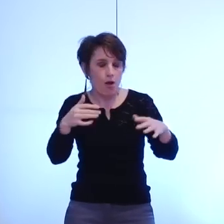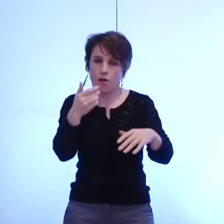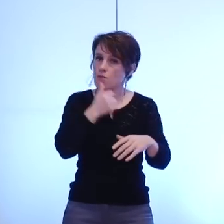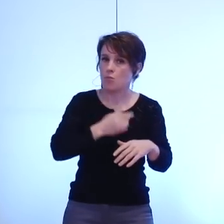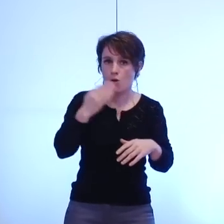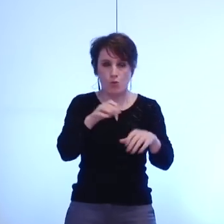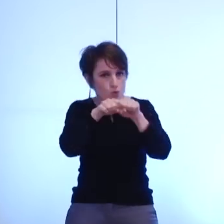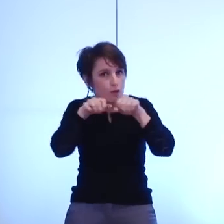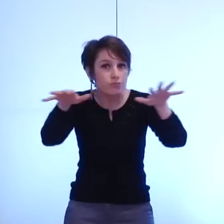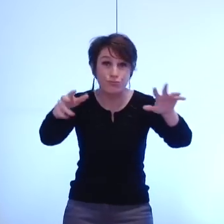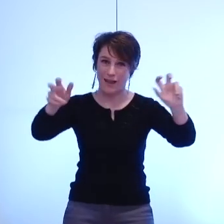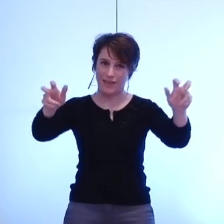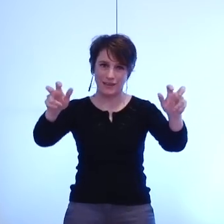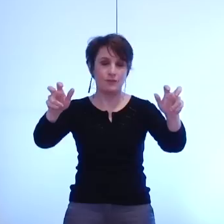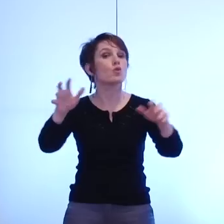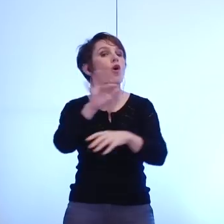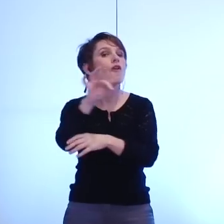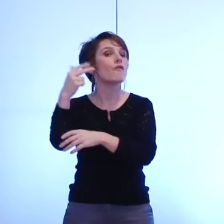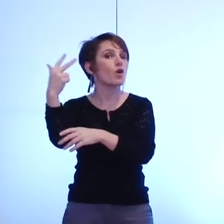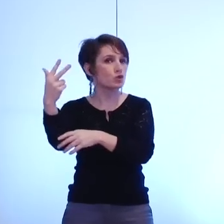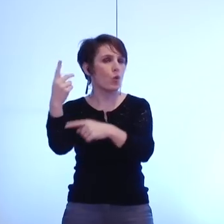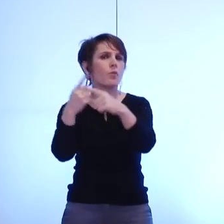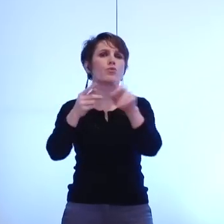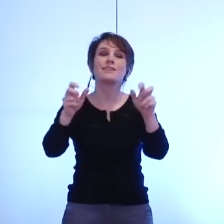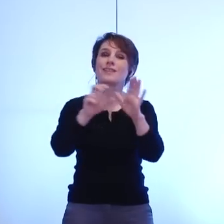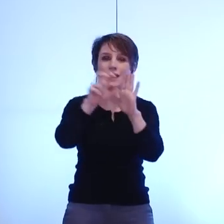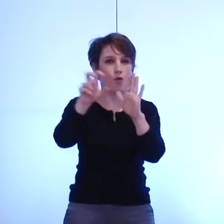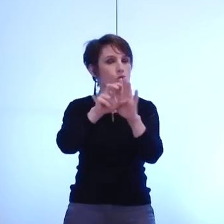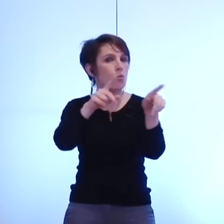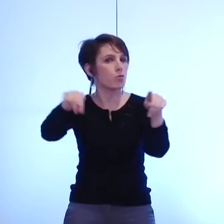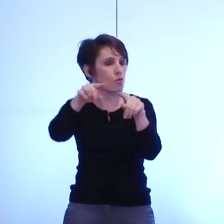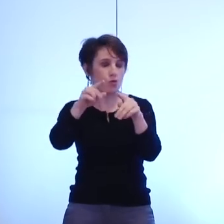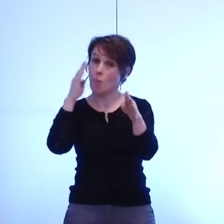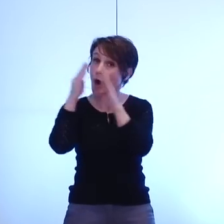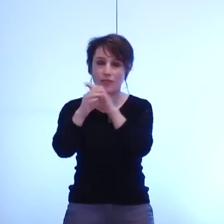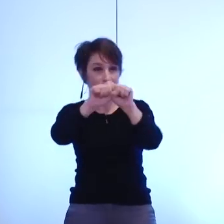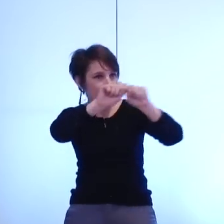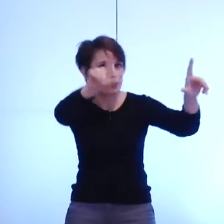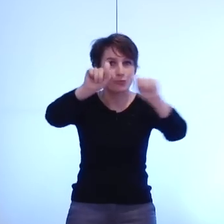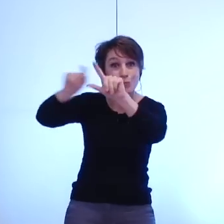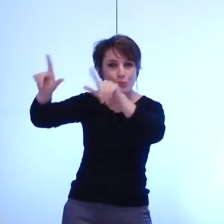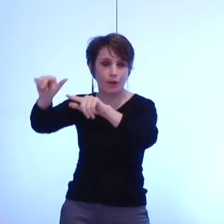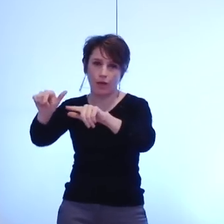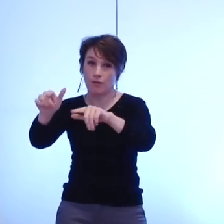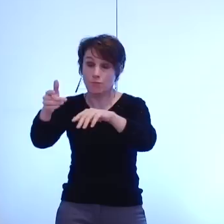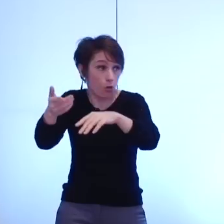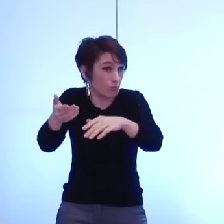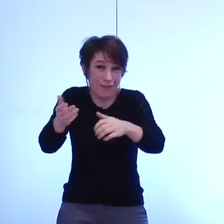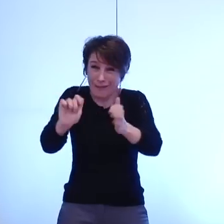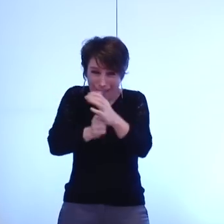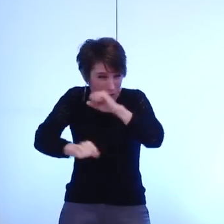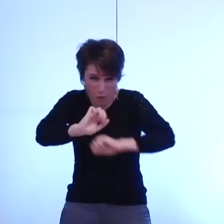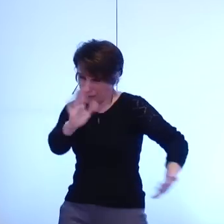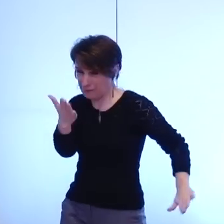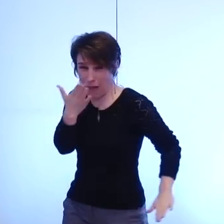télévision ce conseil France 3 et Télé Grenoble notamment l'avaient retransmis en direct avec des délais très réduits. Aujourd